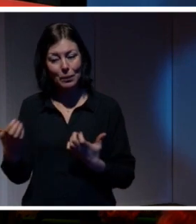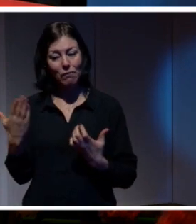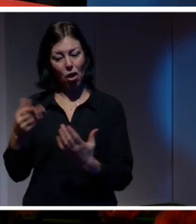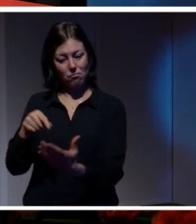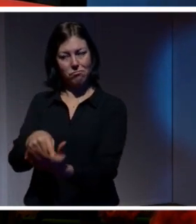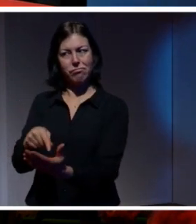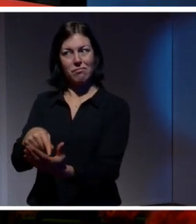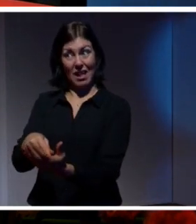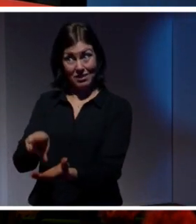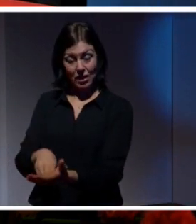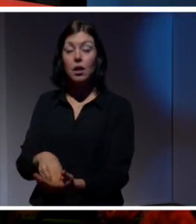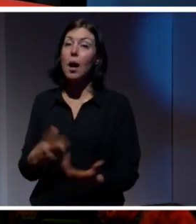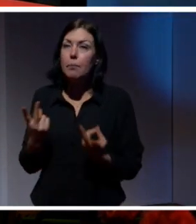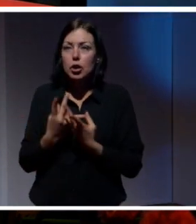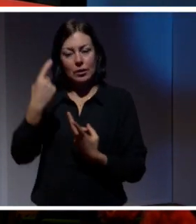vi ändra oss.